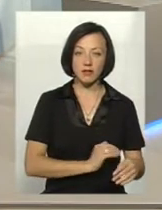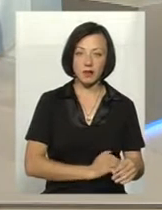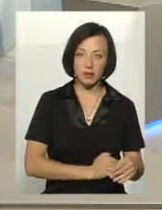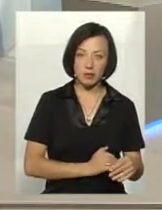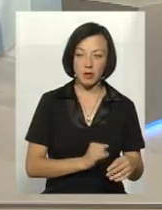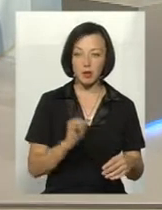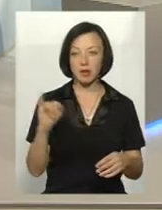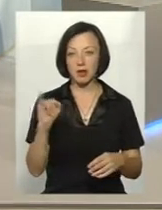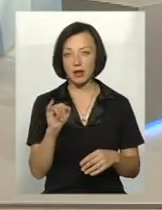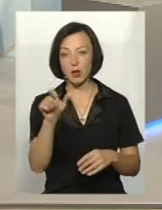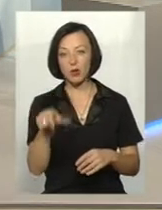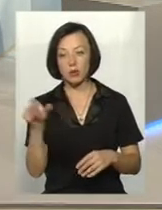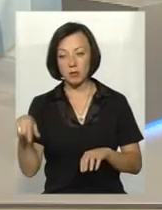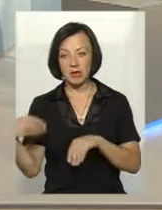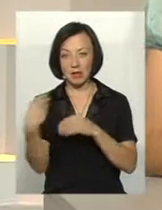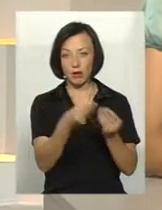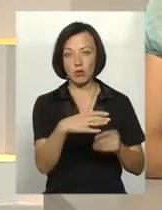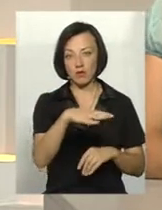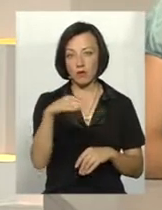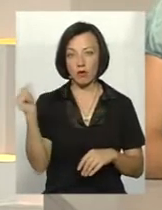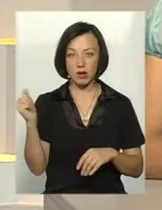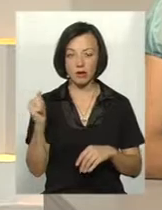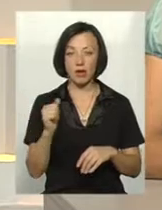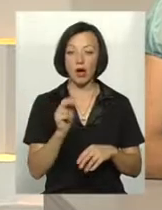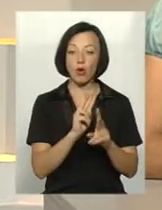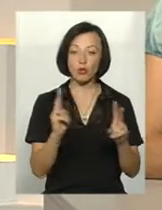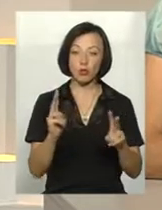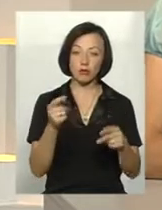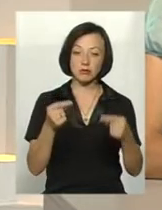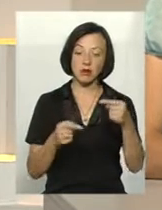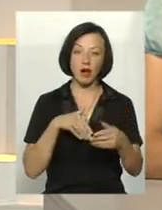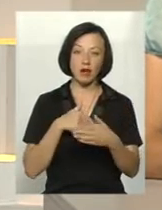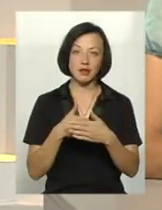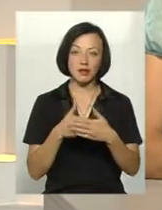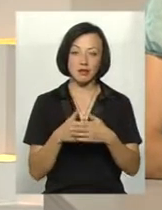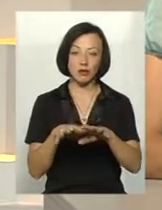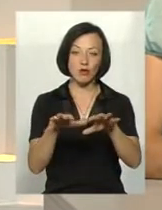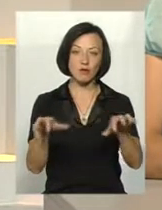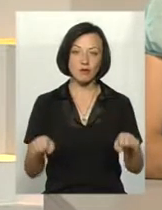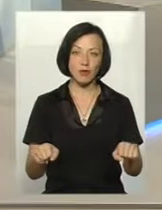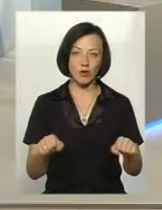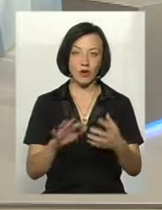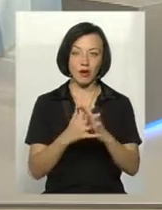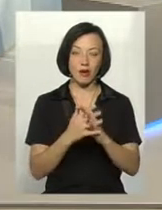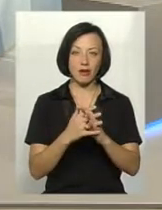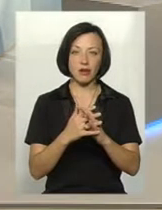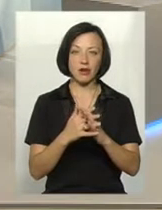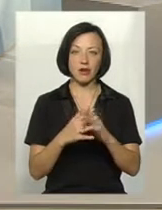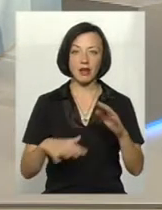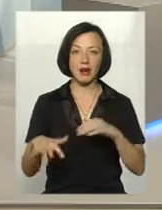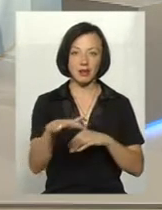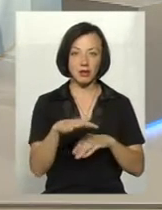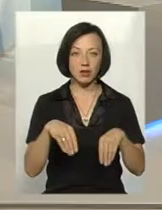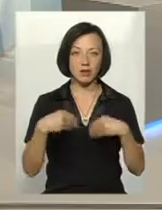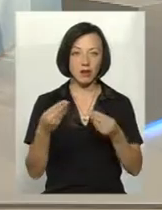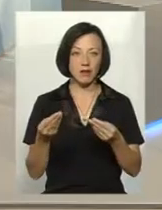орендарями, які працювали раніше, і тими, хто активно усвоює агроринок в Хмельниччині. Той, що усвоює агроринок